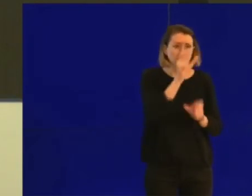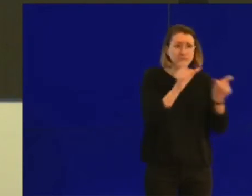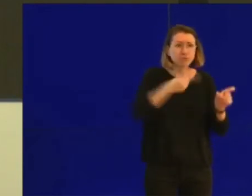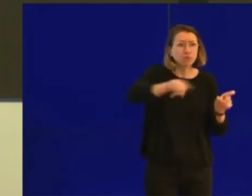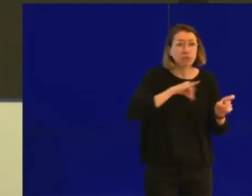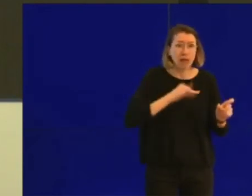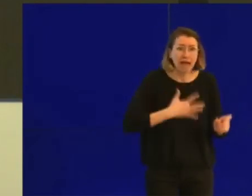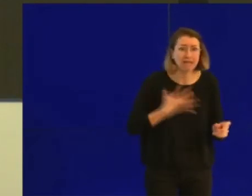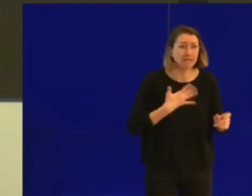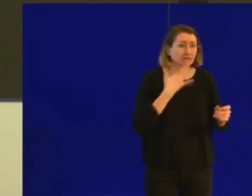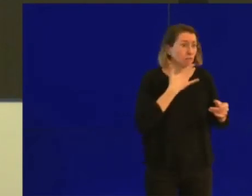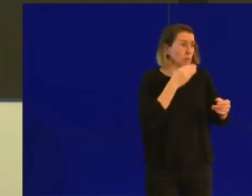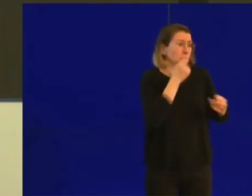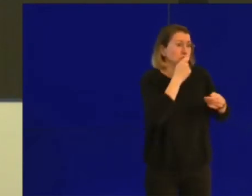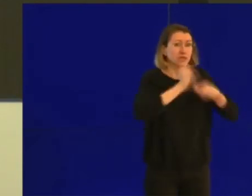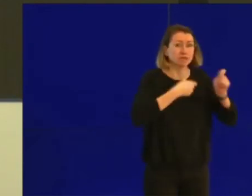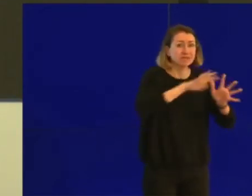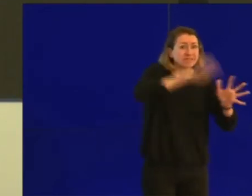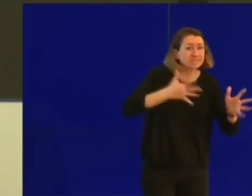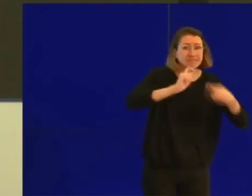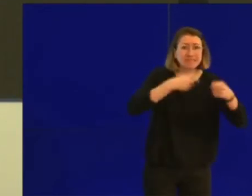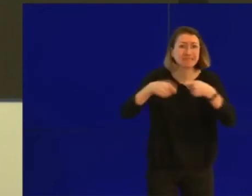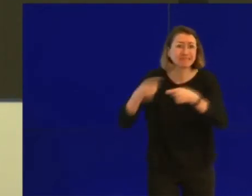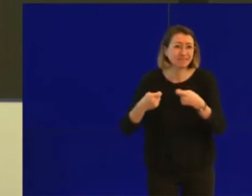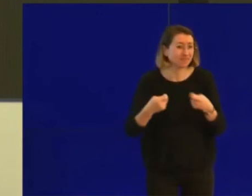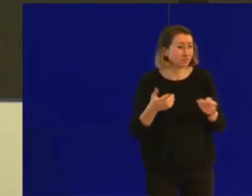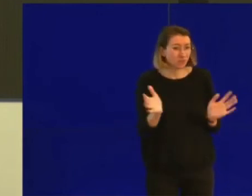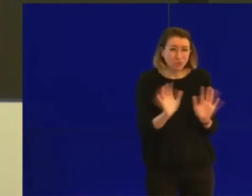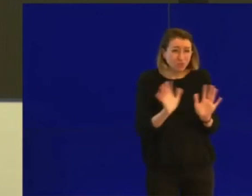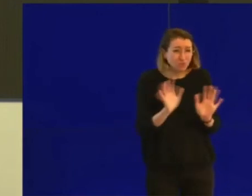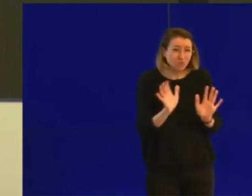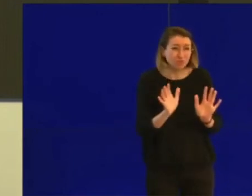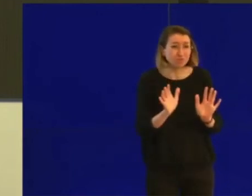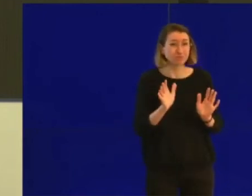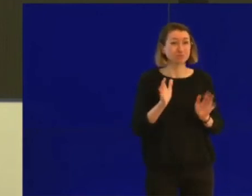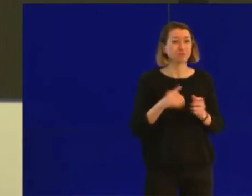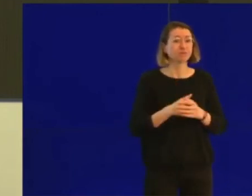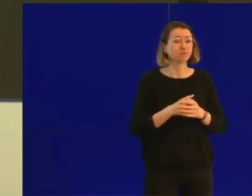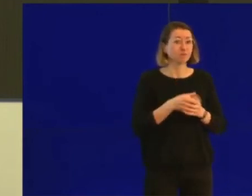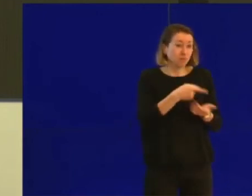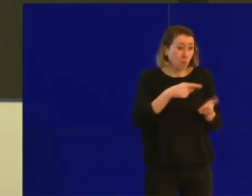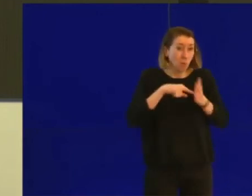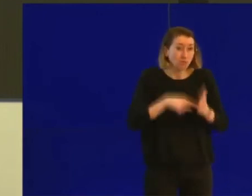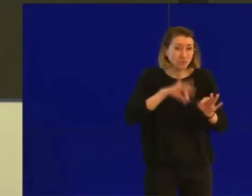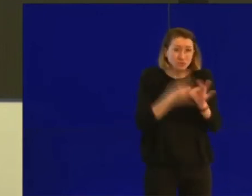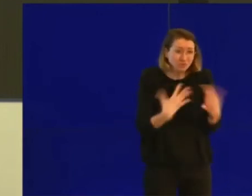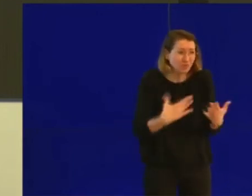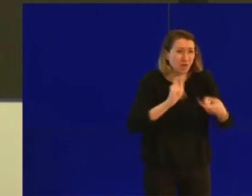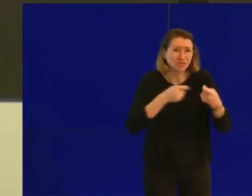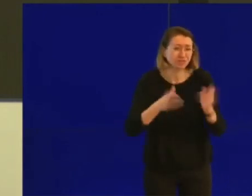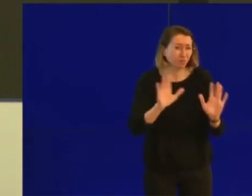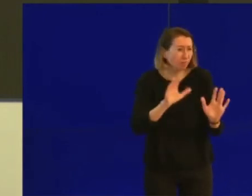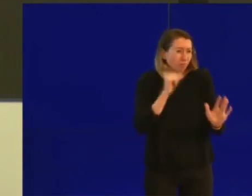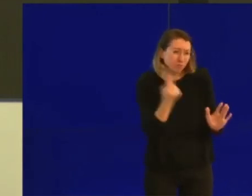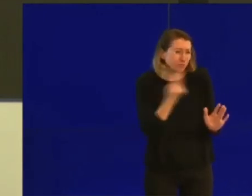d'essayer d'avoir suffisamment chez soi, mais on vous le répète, ce n'est pas du tout à l'ordre du jour. On vous demande beaucoup de bienveillance par rapport à